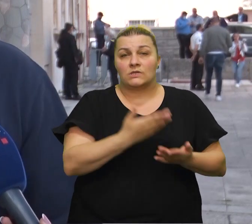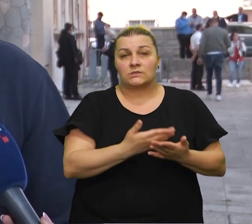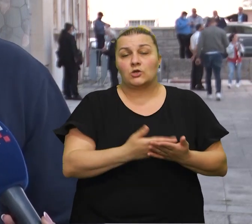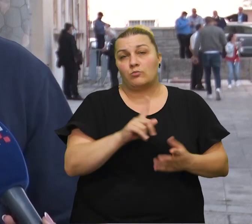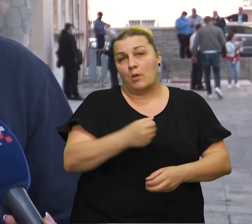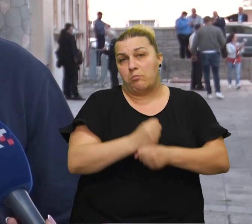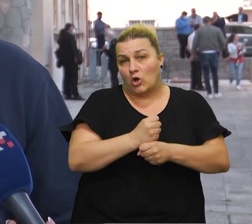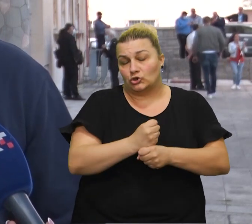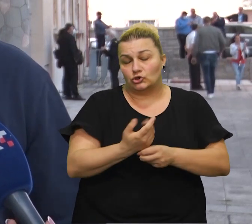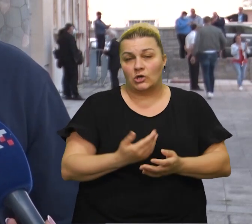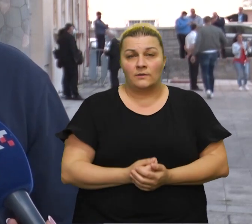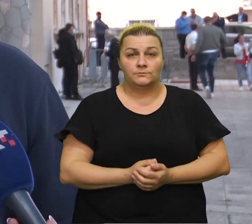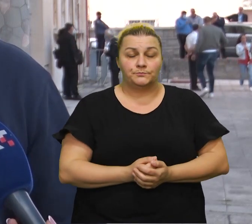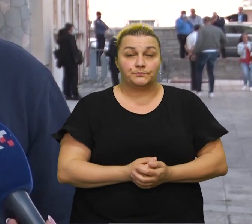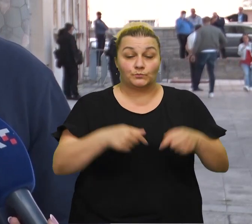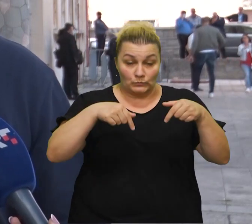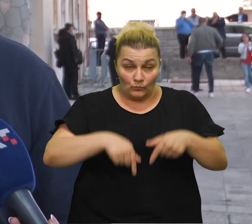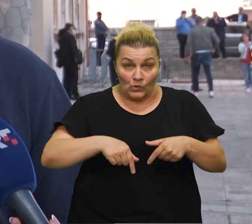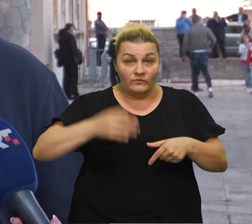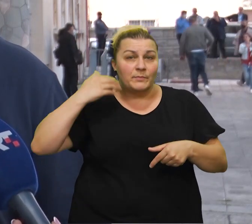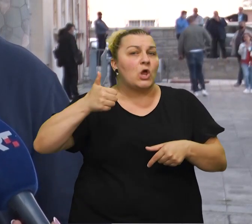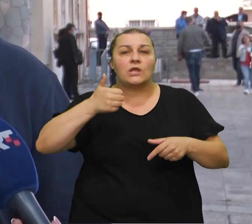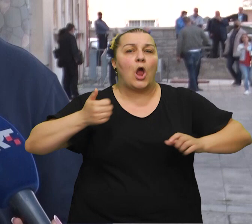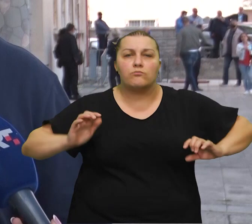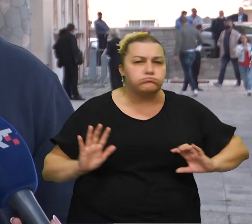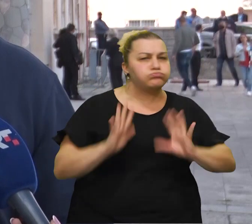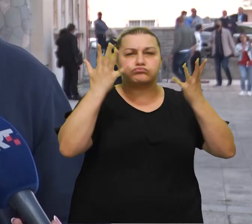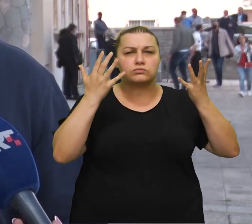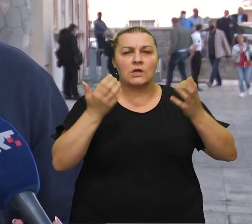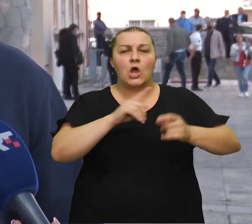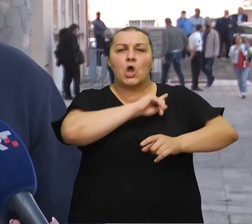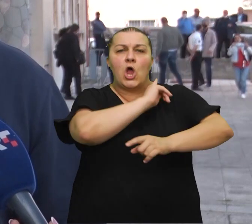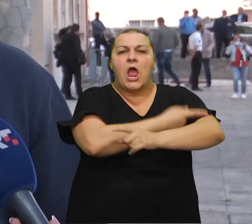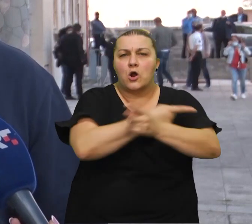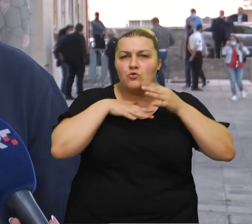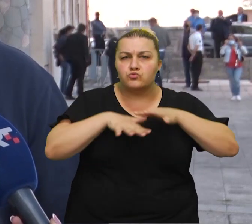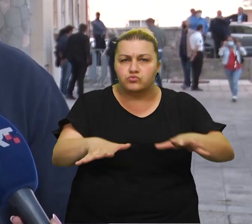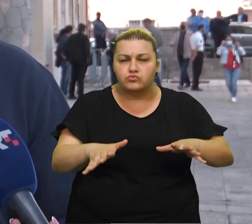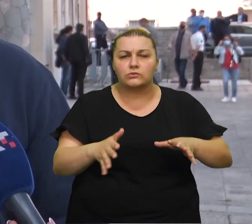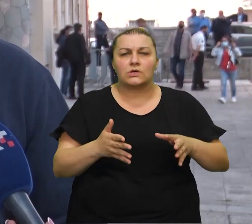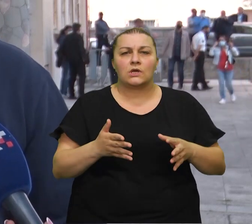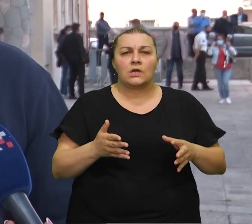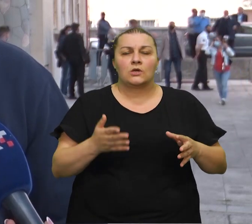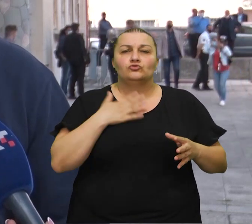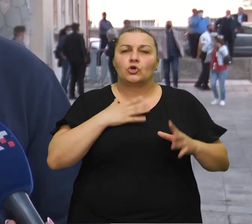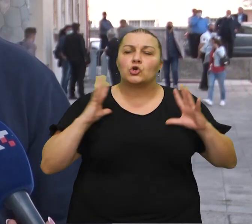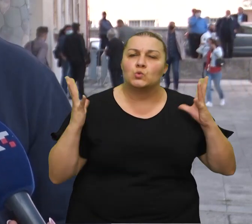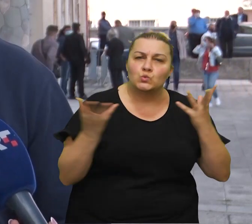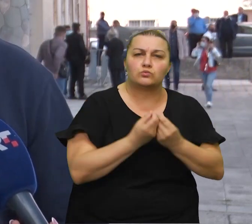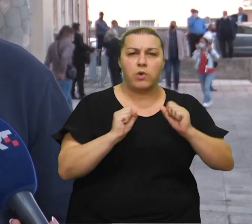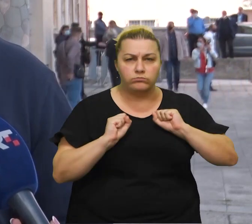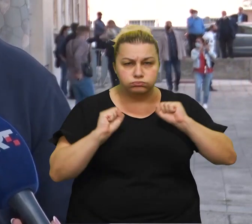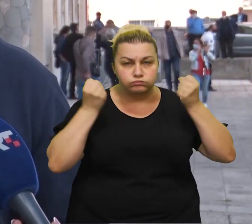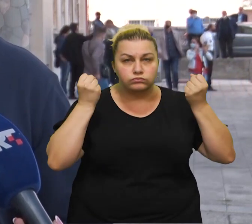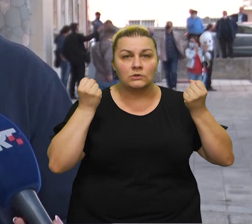znat. I ovde se dešava jedan bunt, jedan revolt, jedna energija ljudi koji su bili u stanju